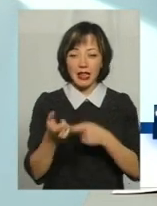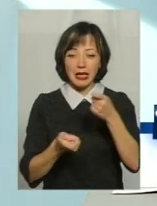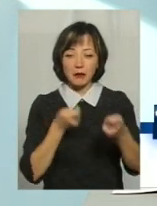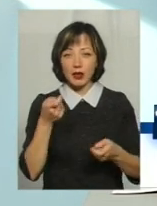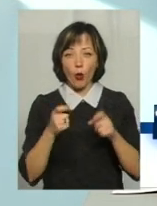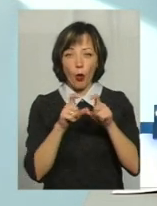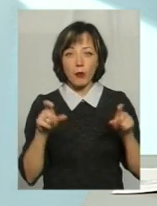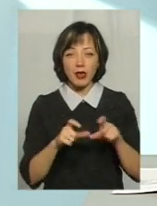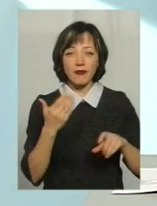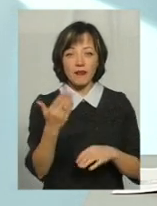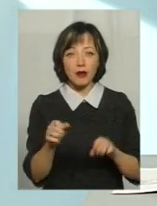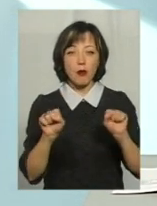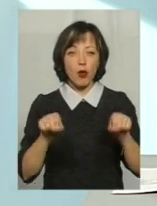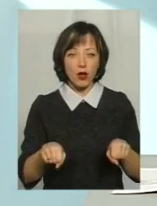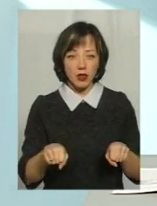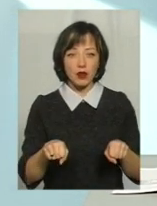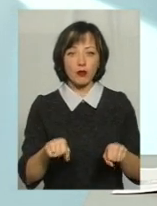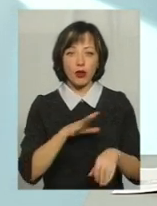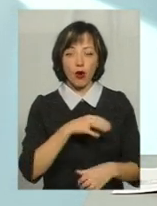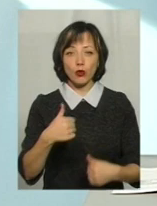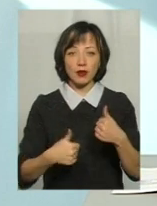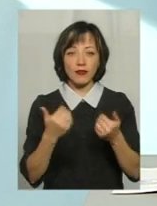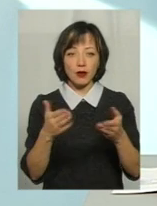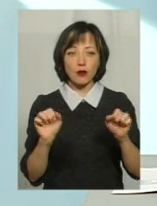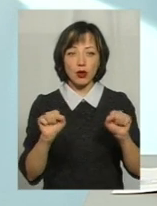'єкти, щоб ви могли, щоб була конкуренція,